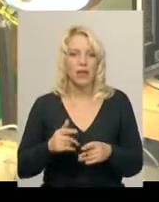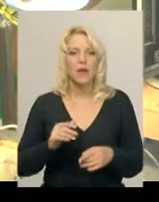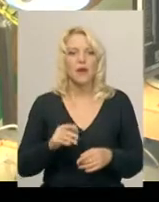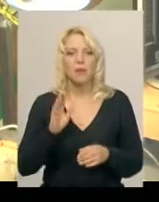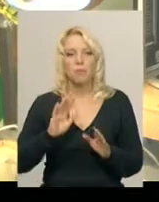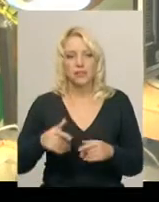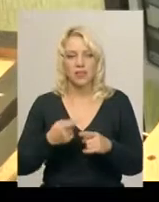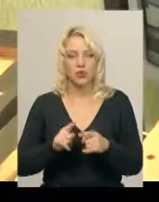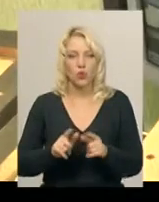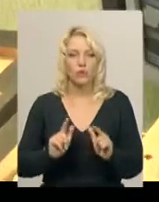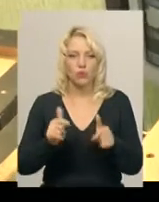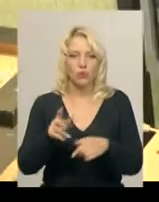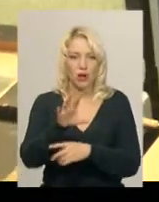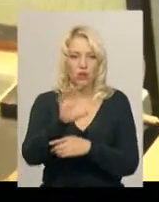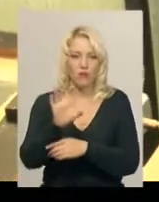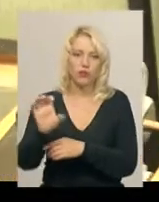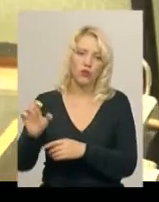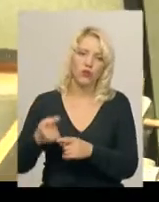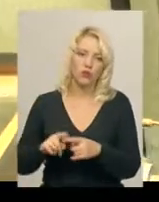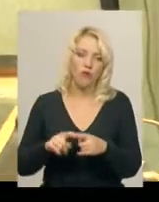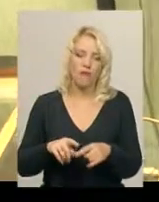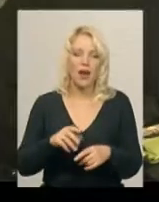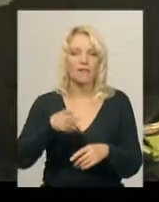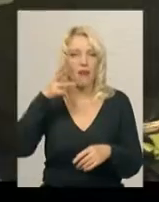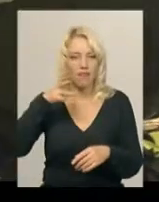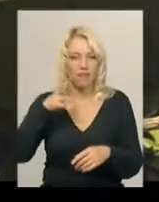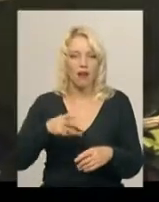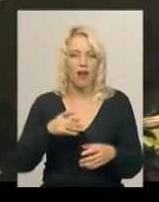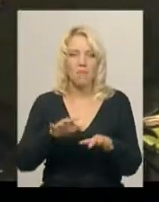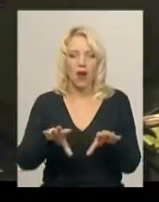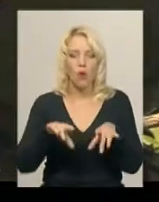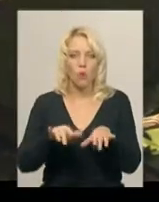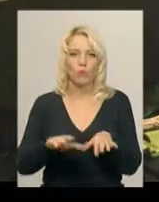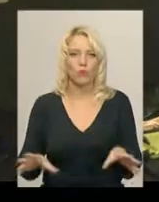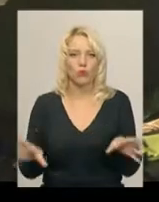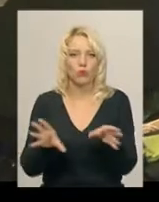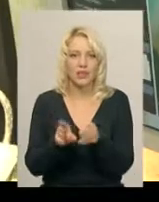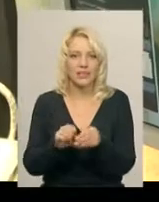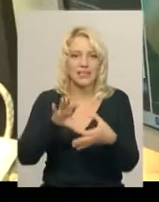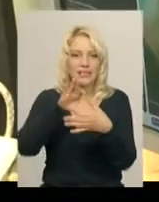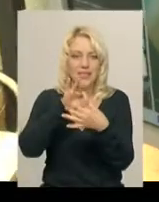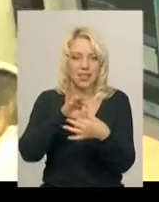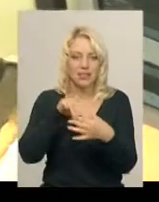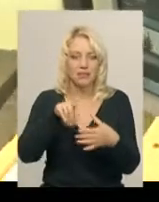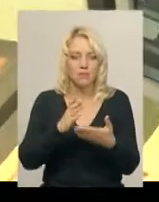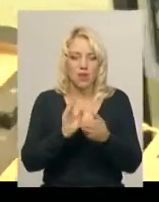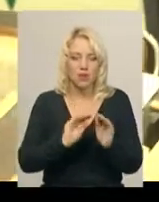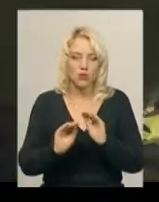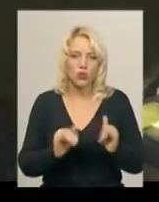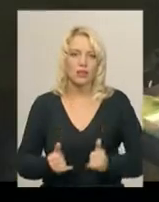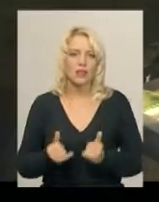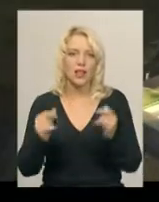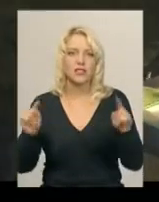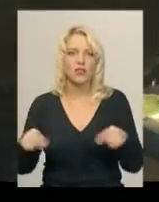приступити до фотографування. Камера нерухомо з'єднана з комп'ютером, на якому встановлені усі необхідні налаштування для створення світлин.